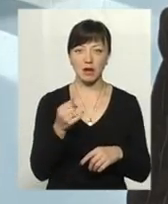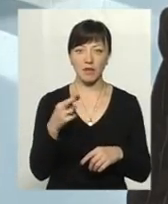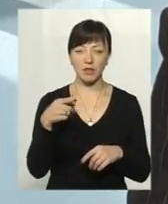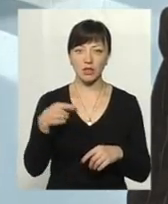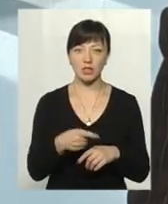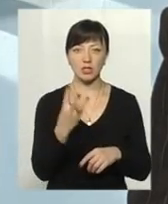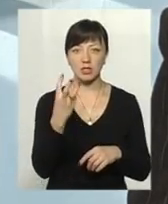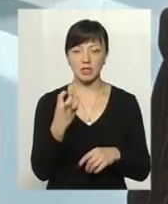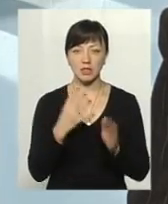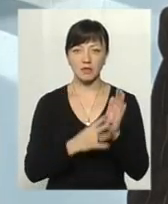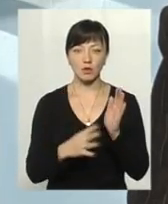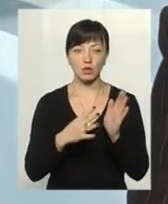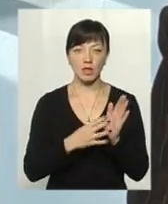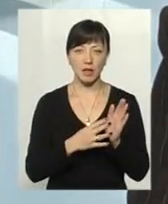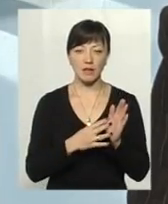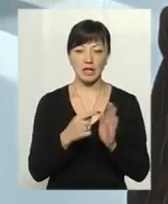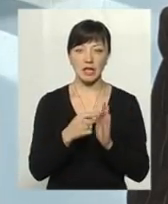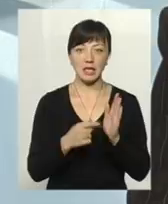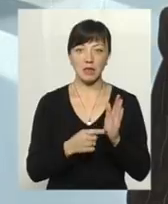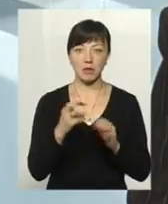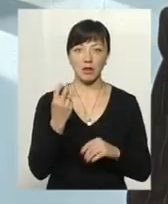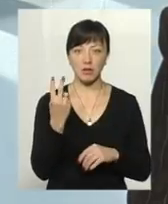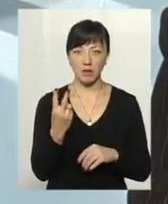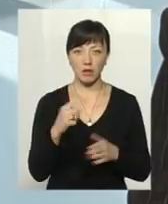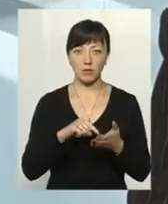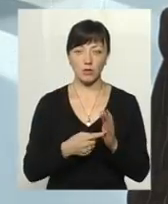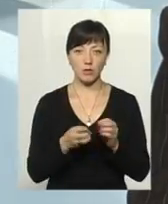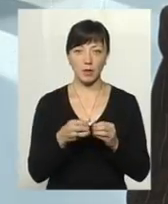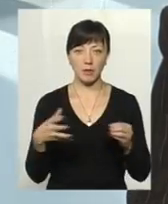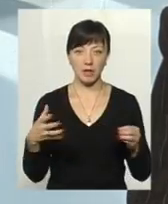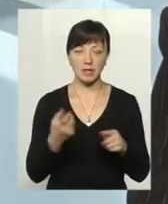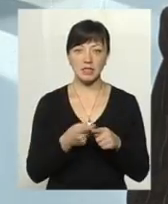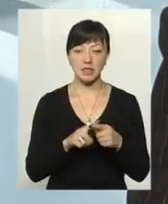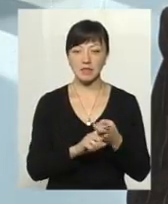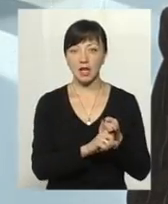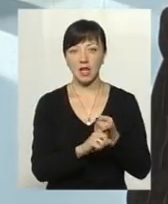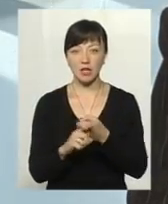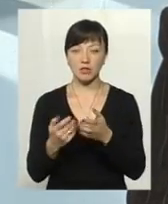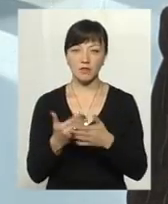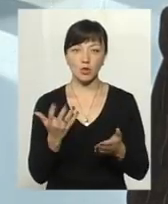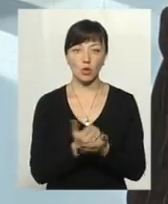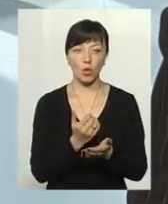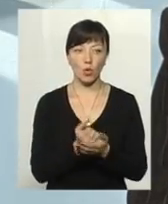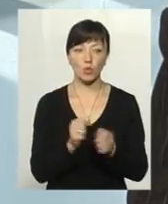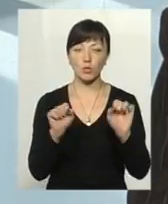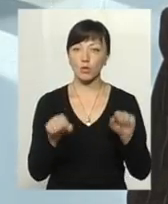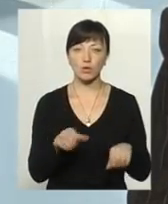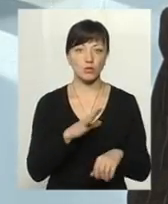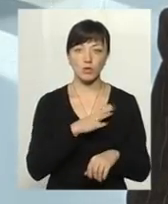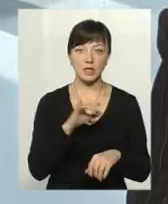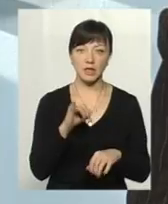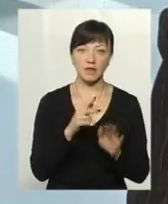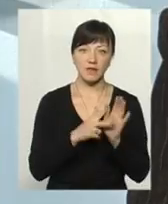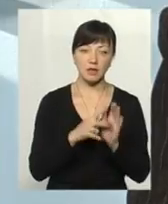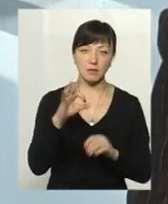1399, ділимо на 2 і множимо на 15. В залежності від доходу він може бути і